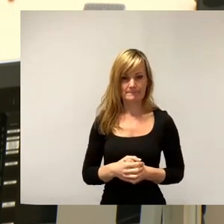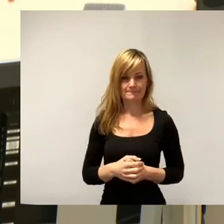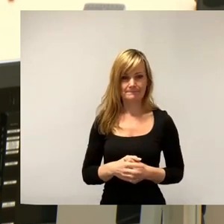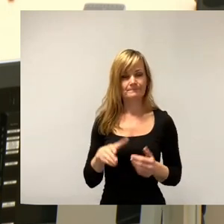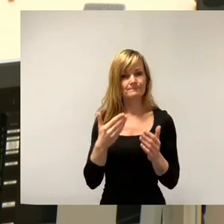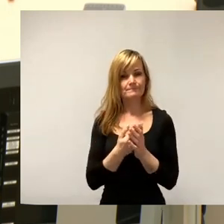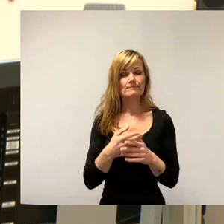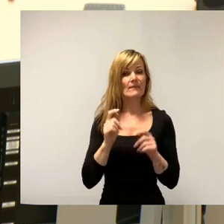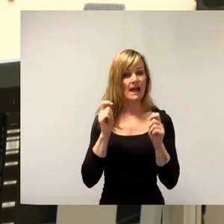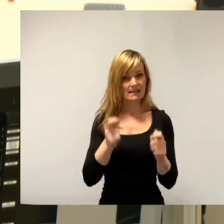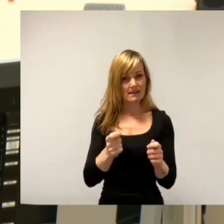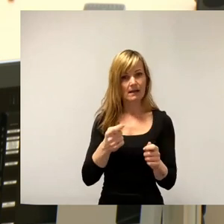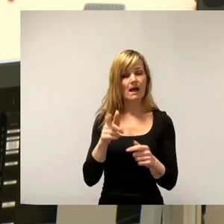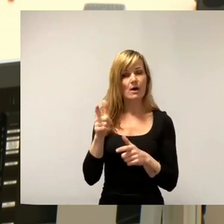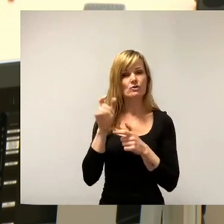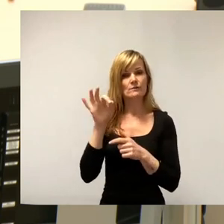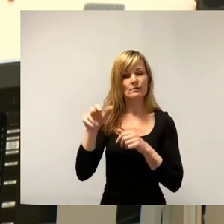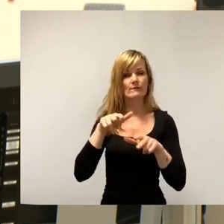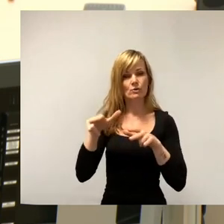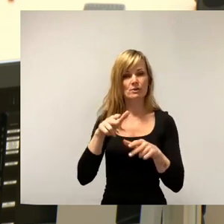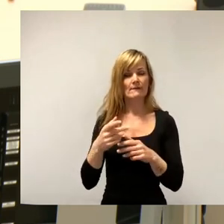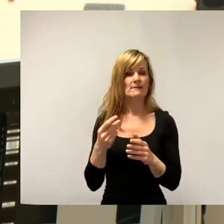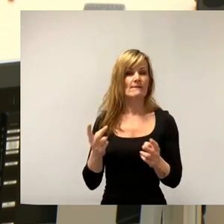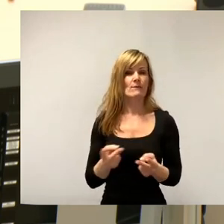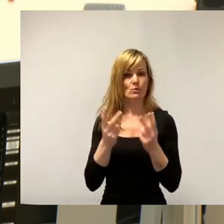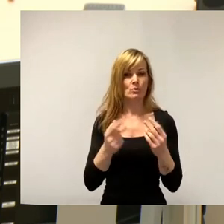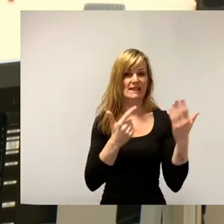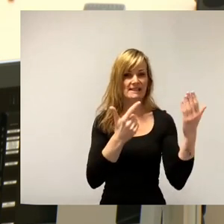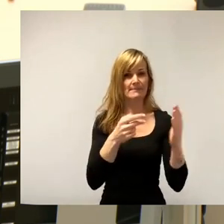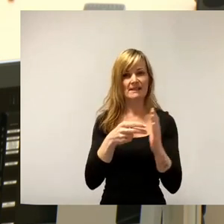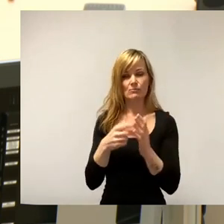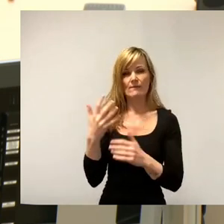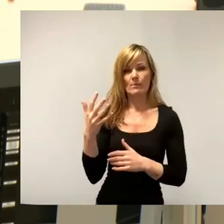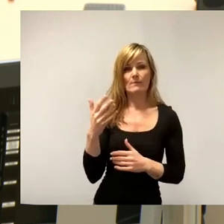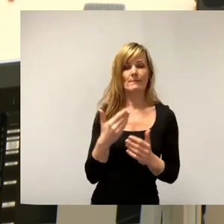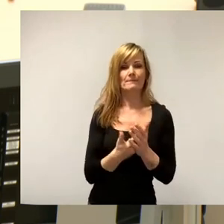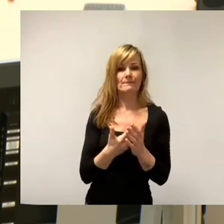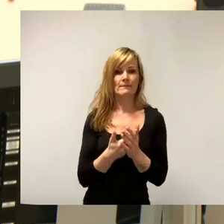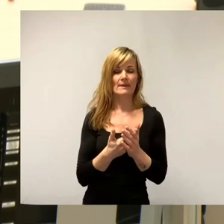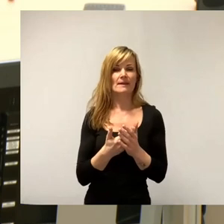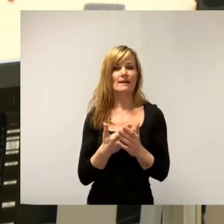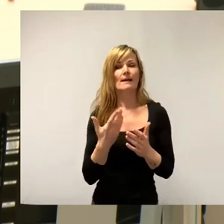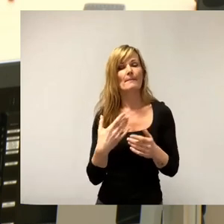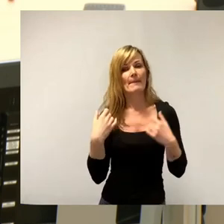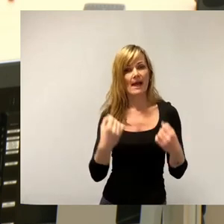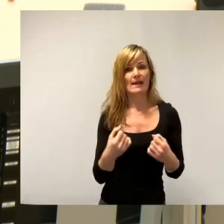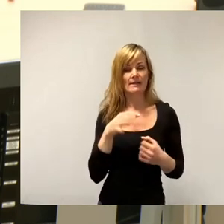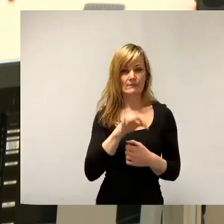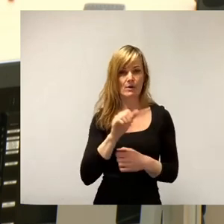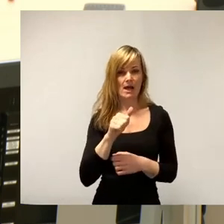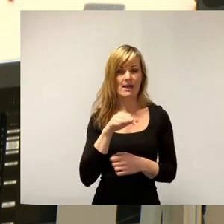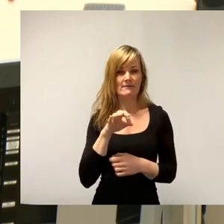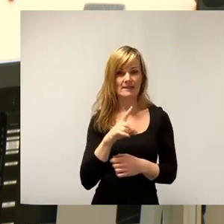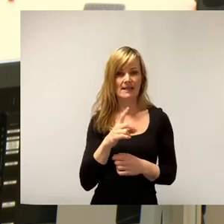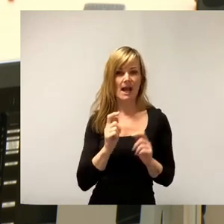Wirtschaftsförderung eine Mehrheit von sieben zu fünf gefunden. Diese Mehrheit galt einem AfD-Antrag, der also sieben Stimmen